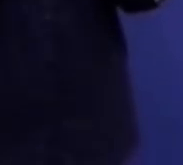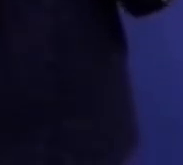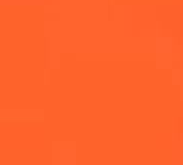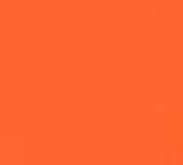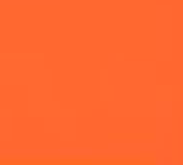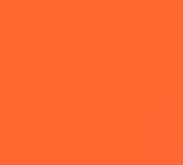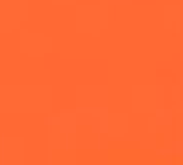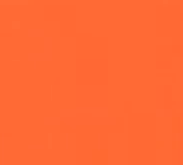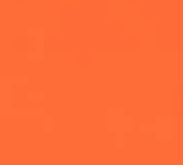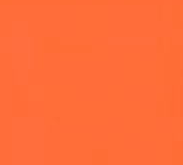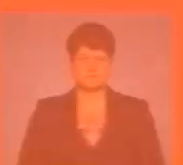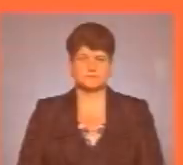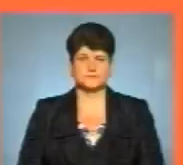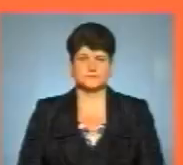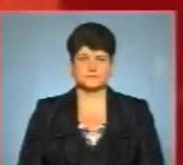здоров'я.